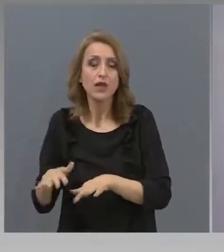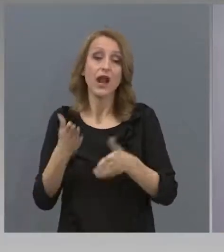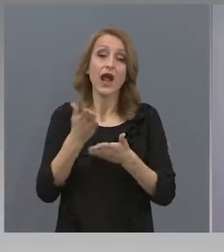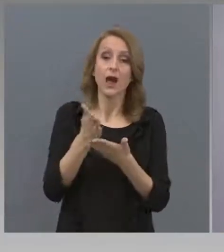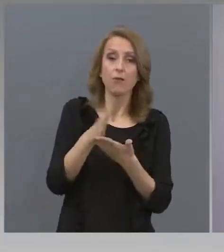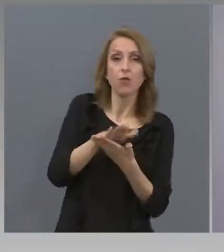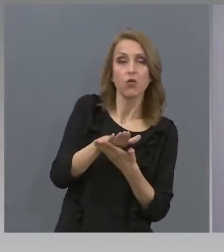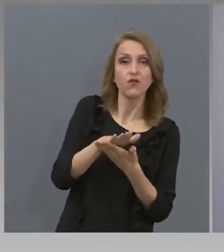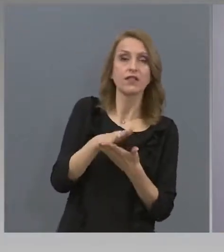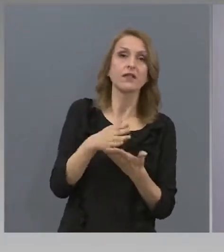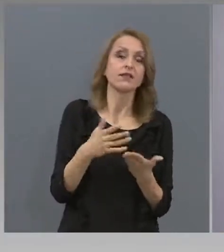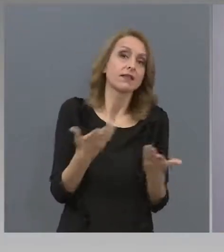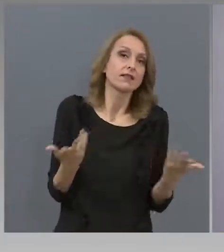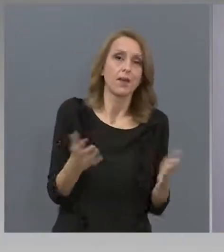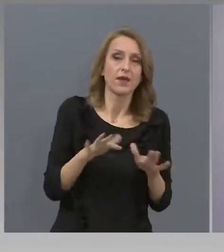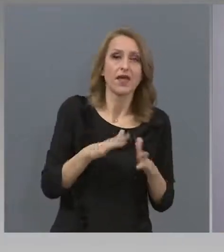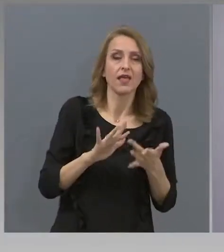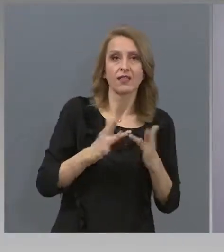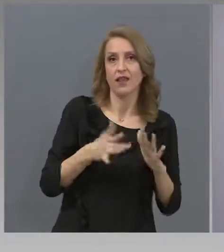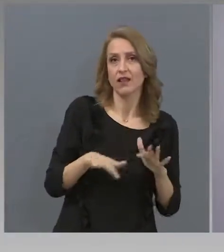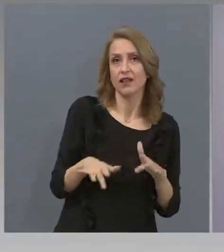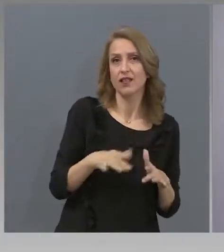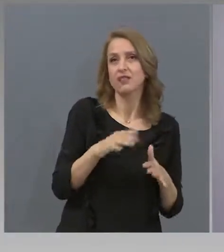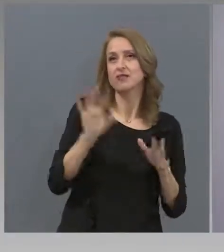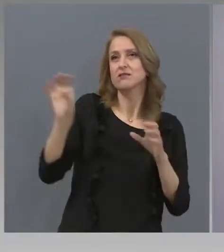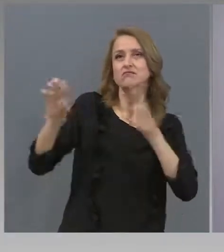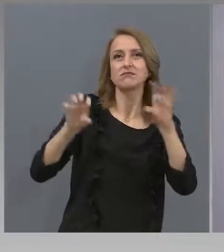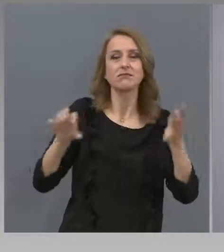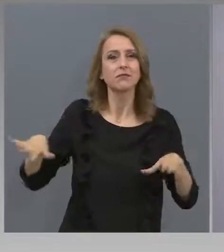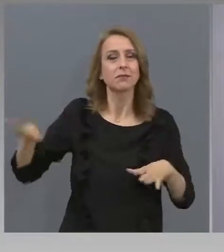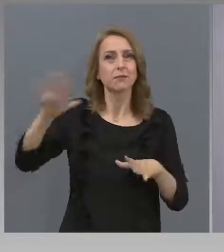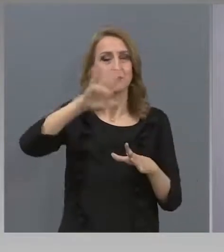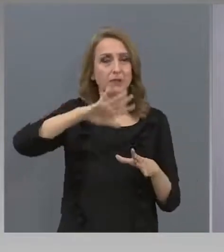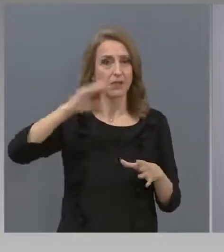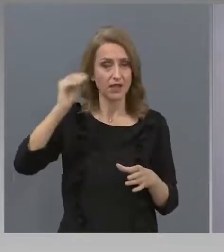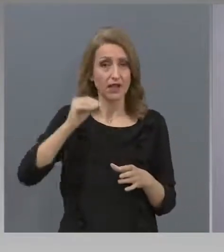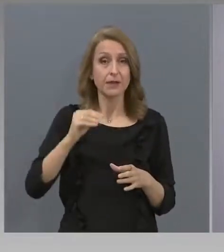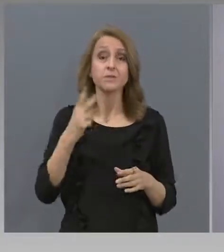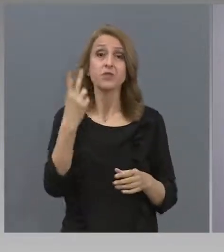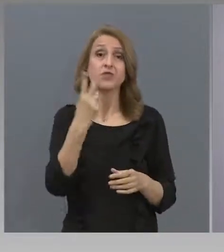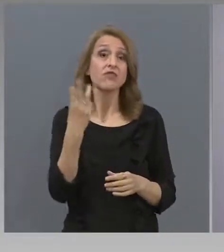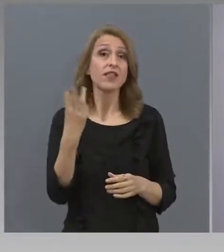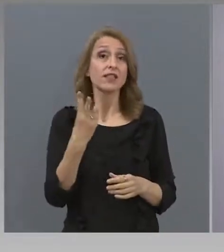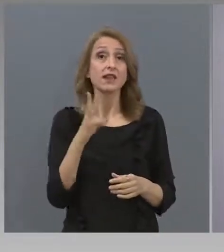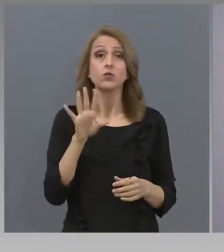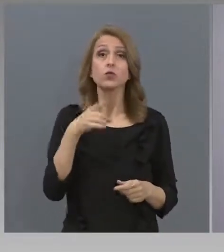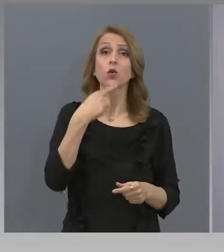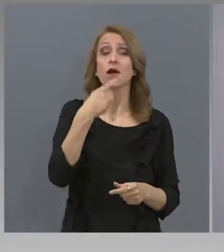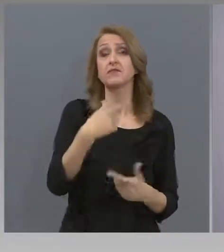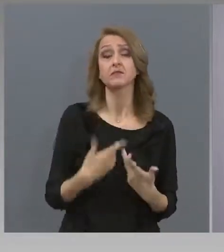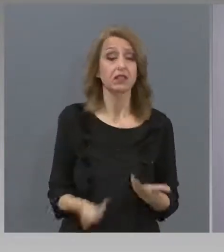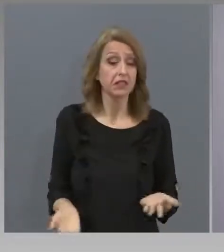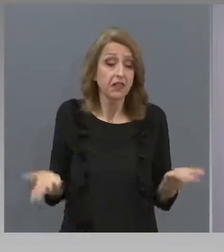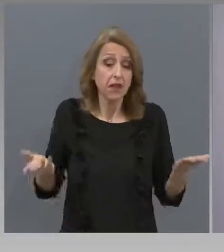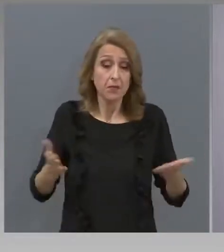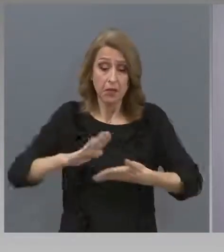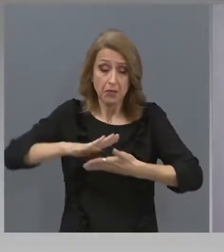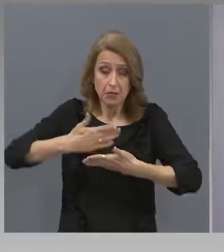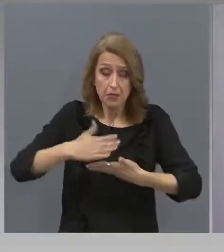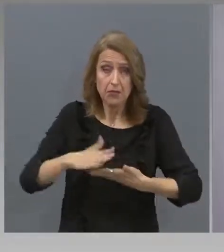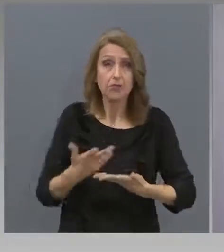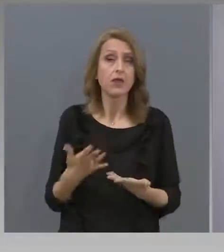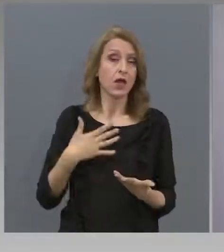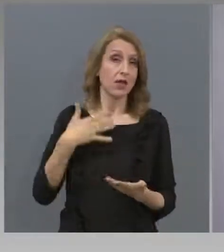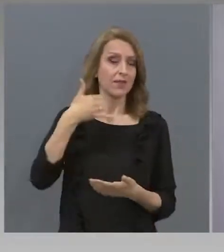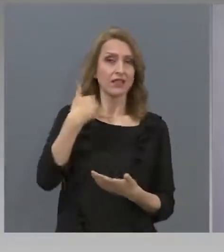тях е осъществено педагогическо взаимодействие. 2-3 от децата, които твърдят, че нямат електронни устройства, имат